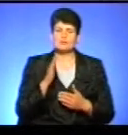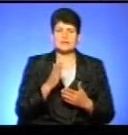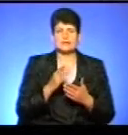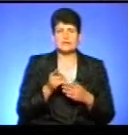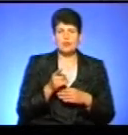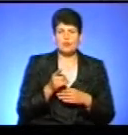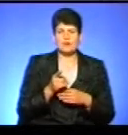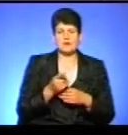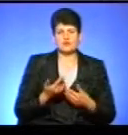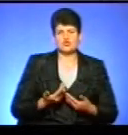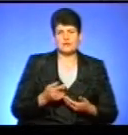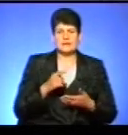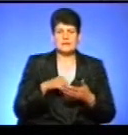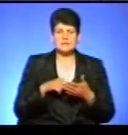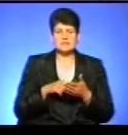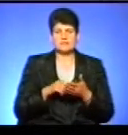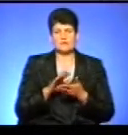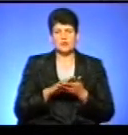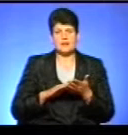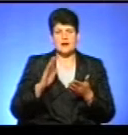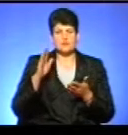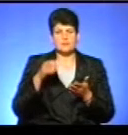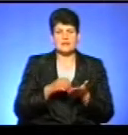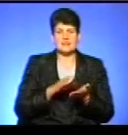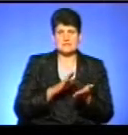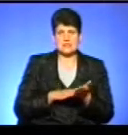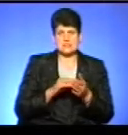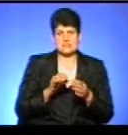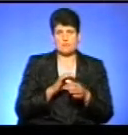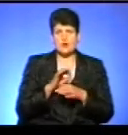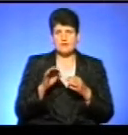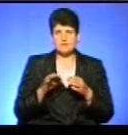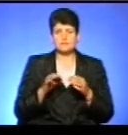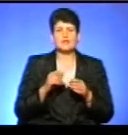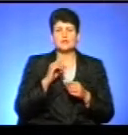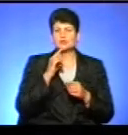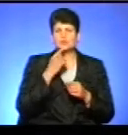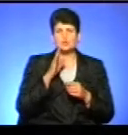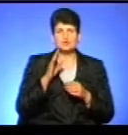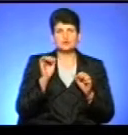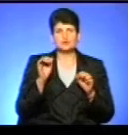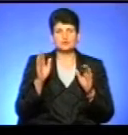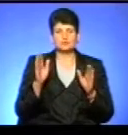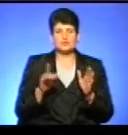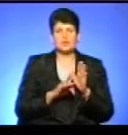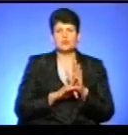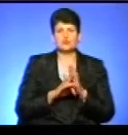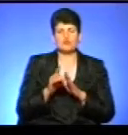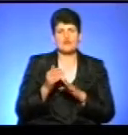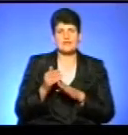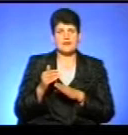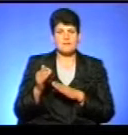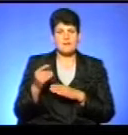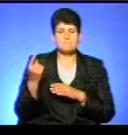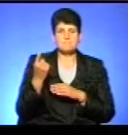жителі міста у подачі, реєстрації та реалізації проєкту? Як таких труднощів можливо бути тільки на початкових етапах.